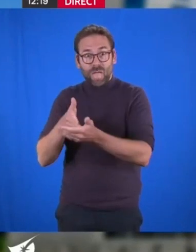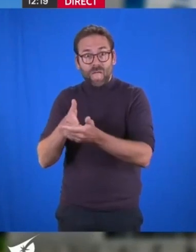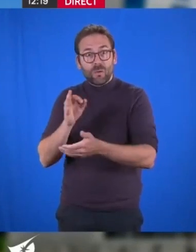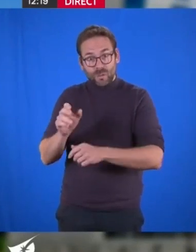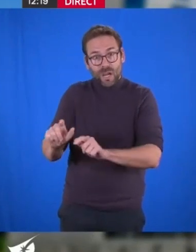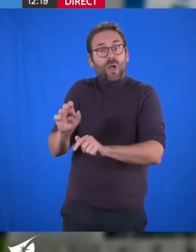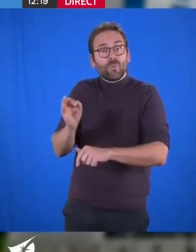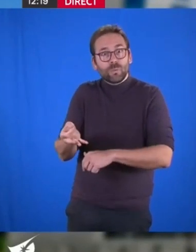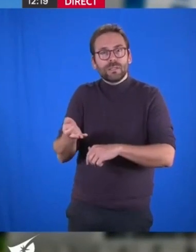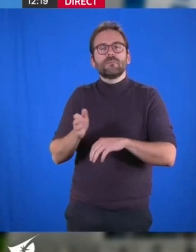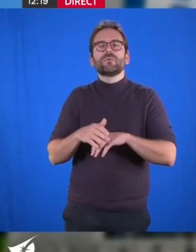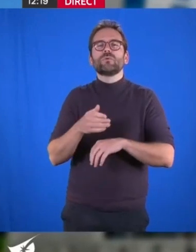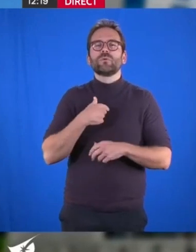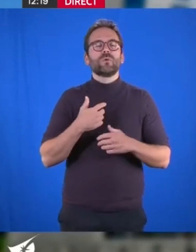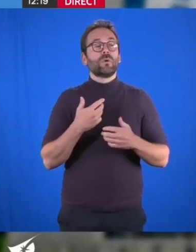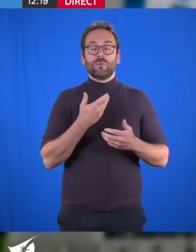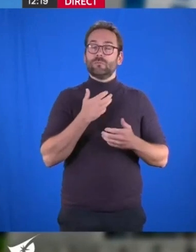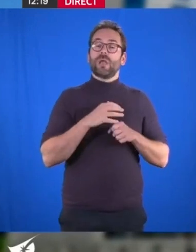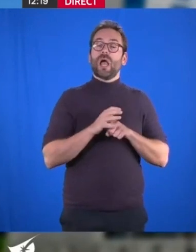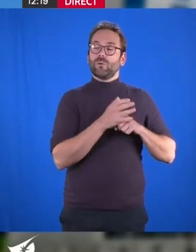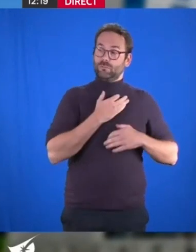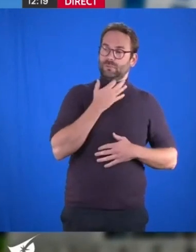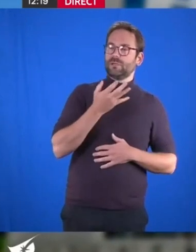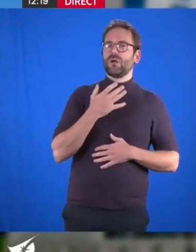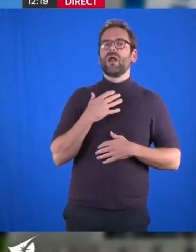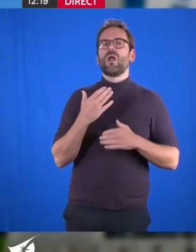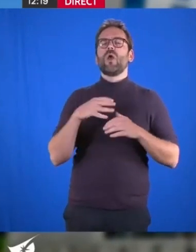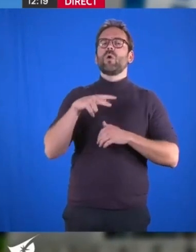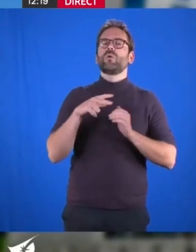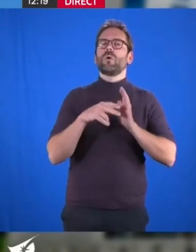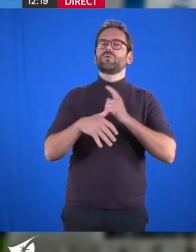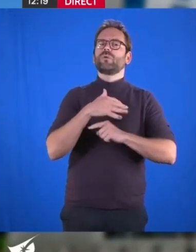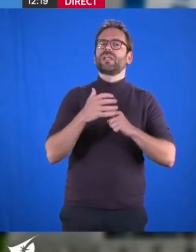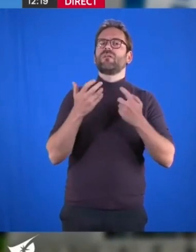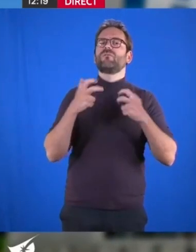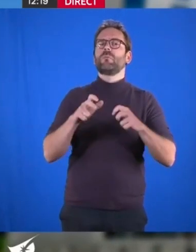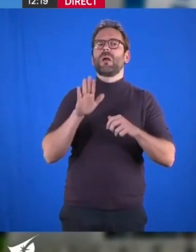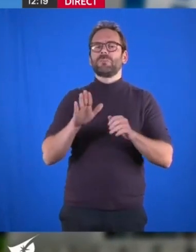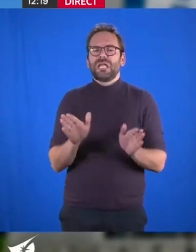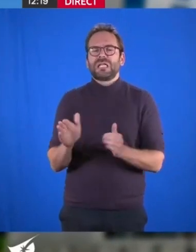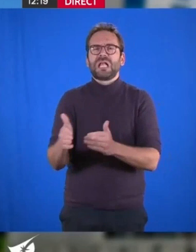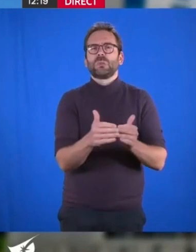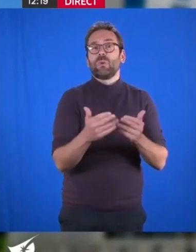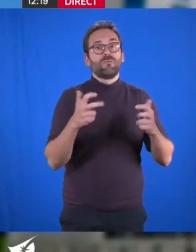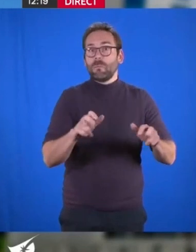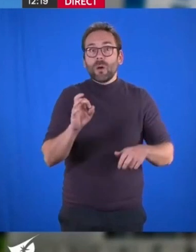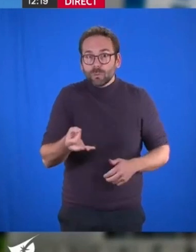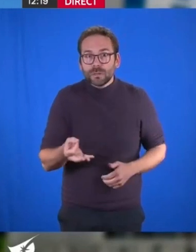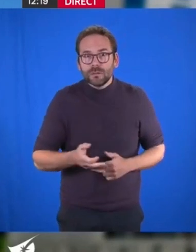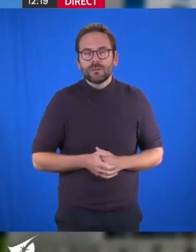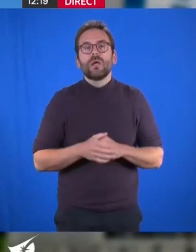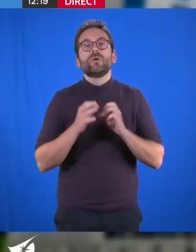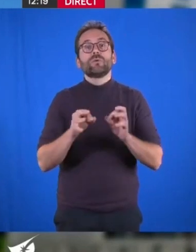que nous ne voulons pas d'un modèle du logement social qui serait le modèle du logement social du ghetto. Et effectivement, le fait que 70%